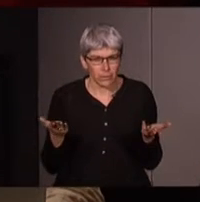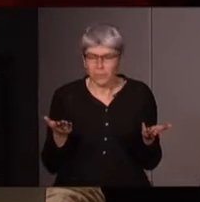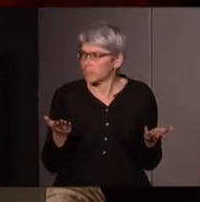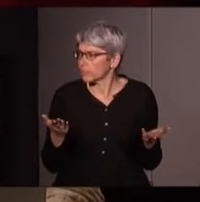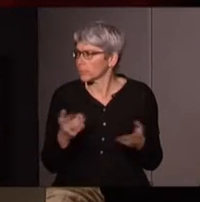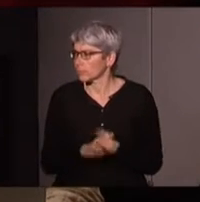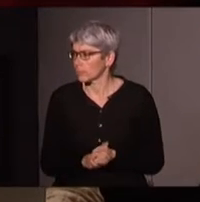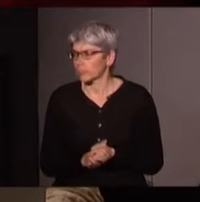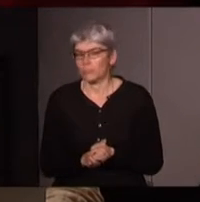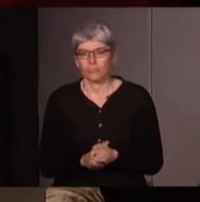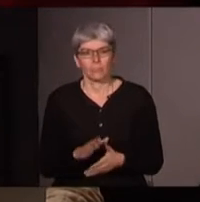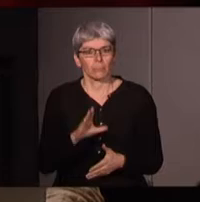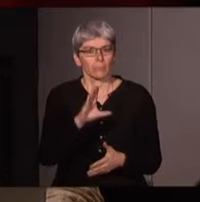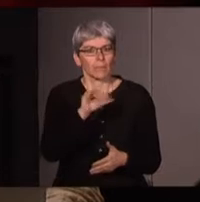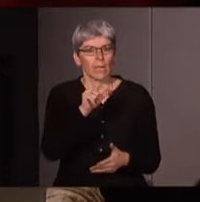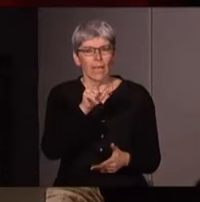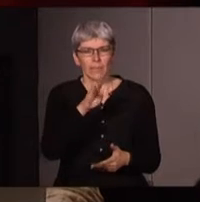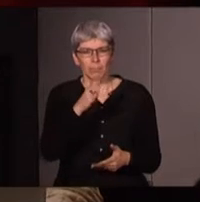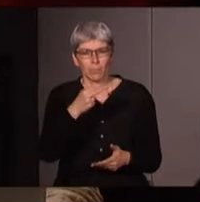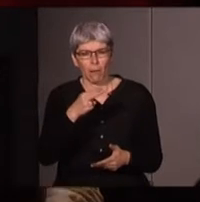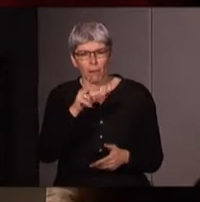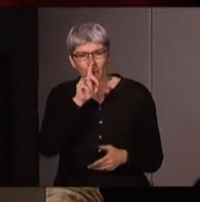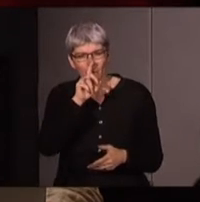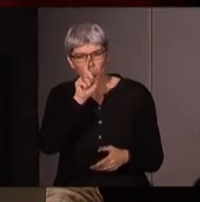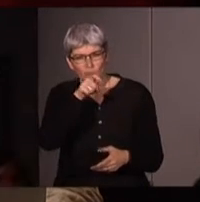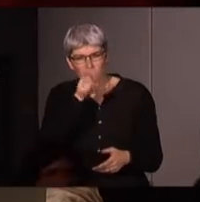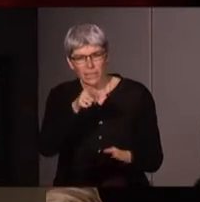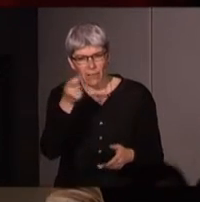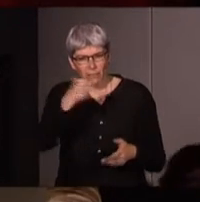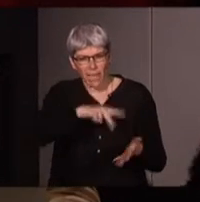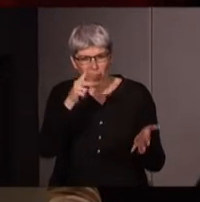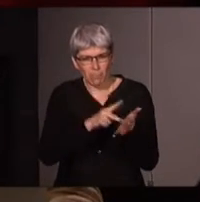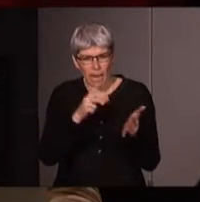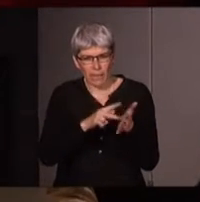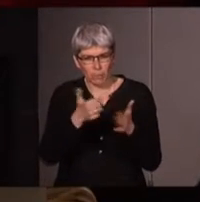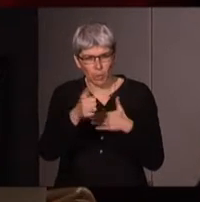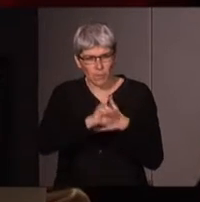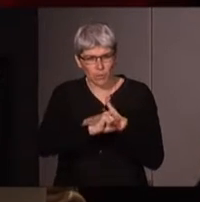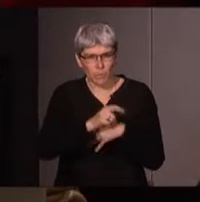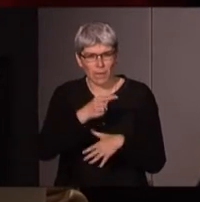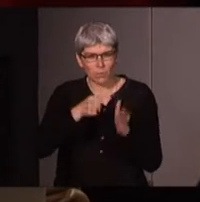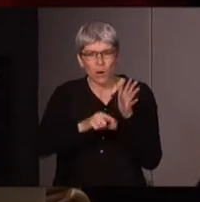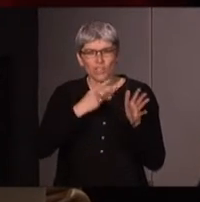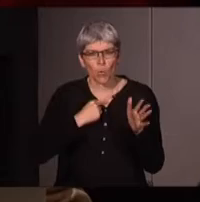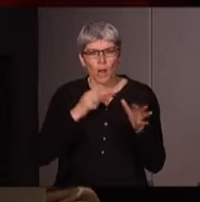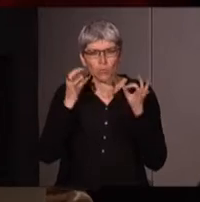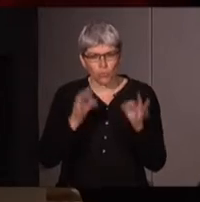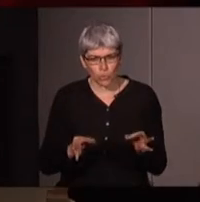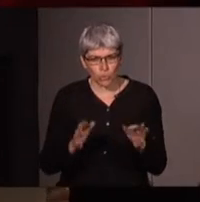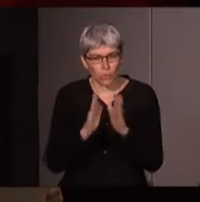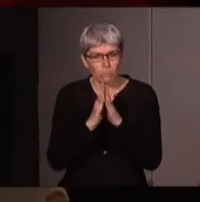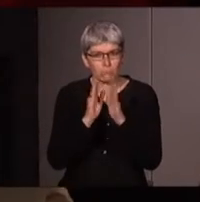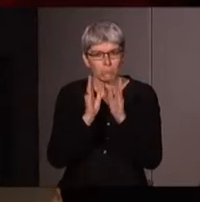merci Caliban et la sorcière à la librairie les violettes en cours